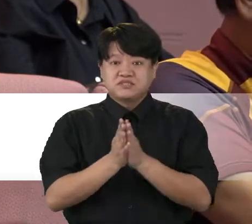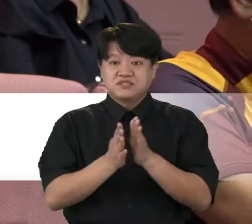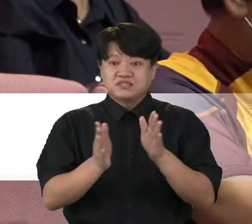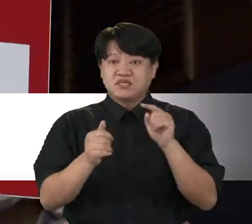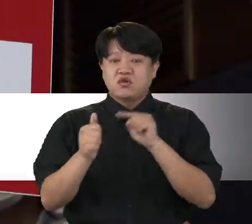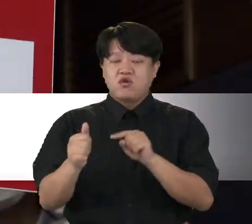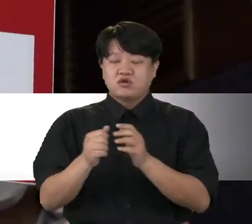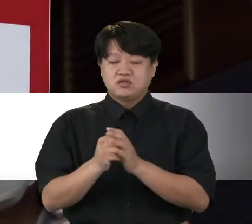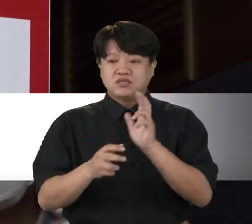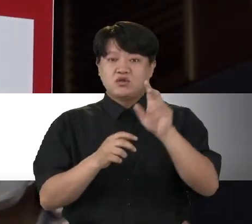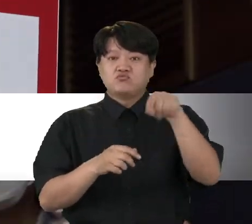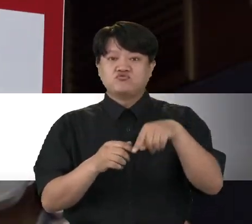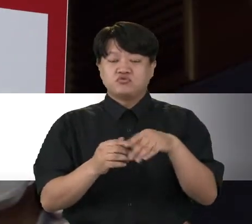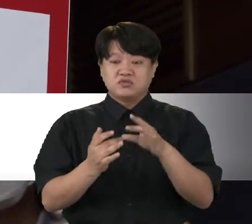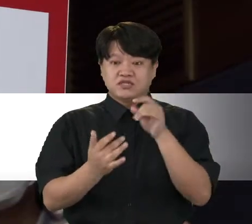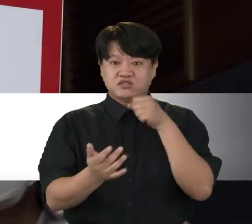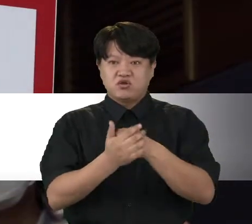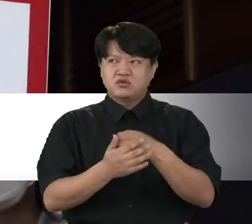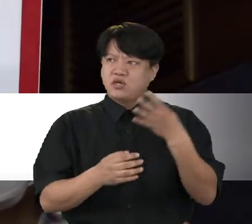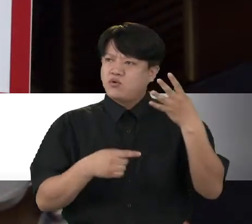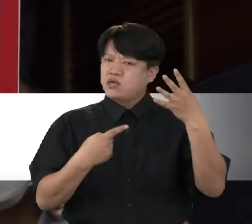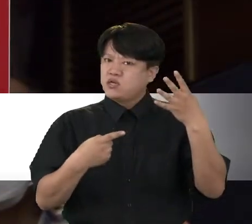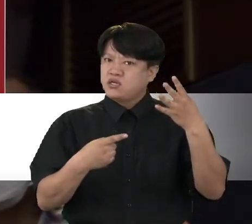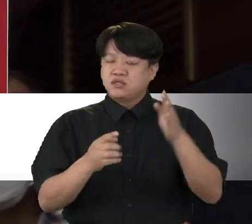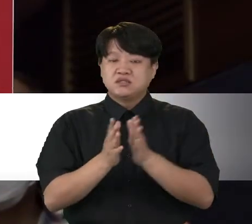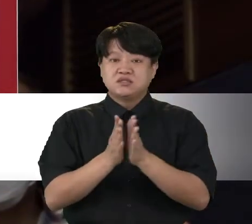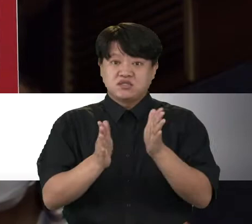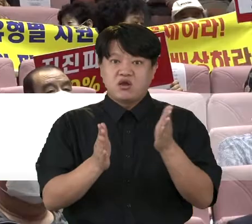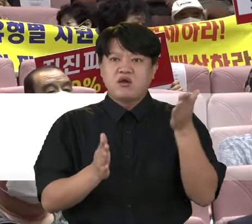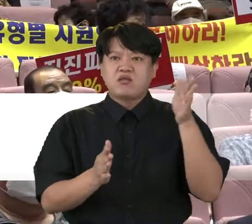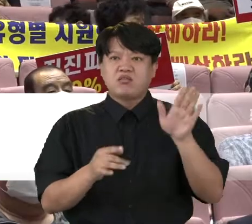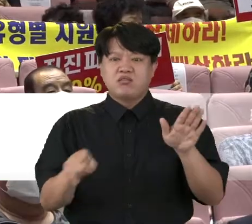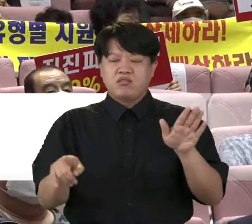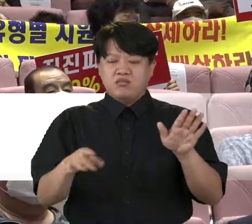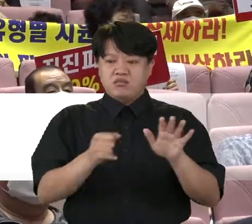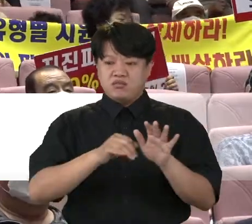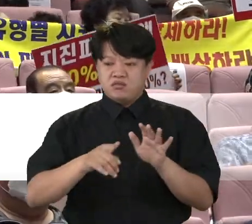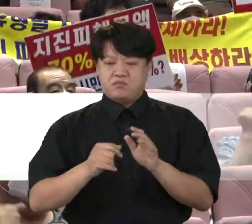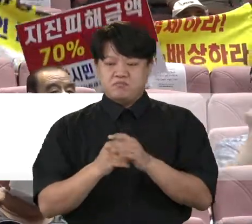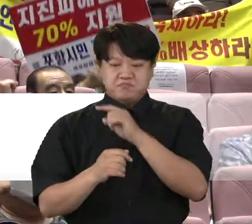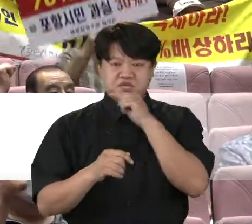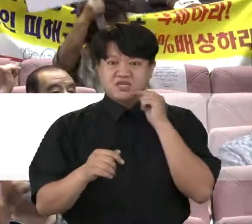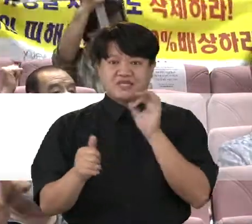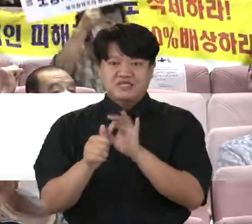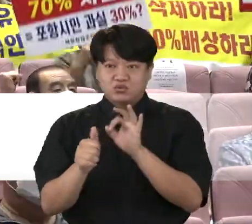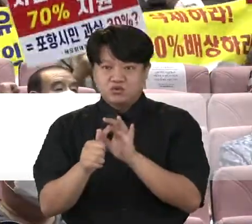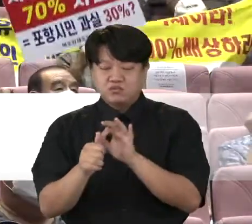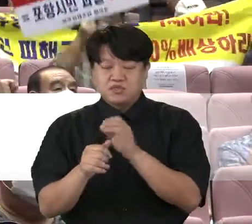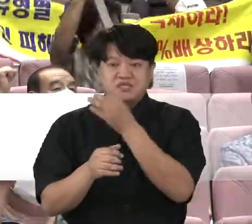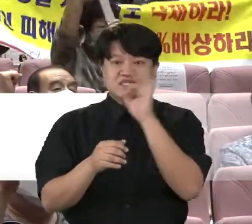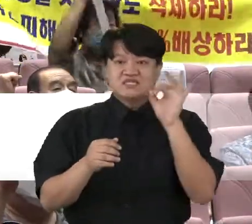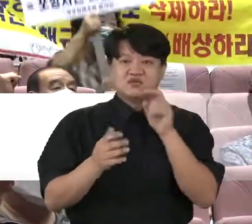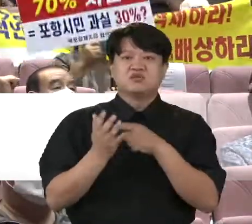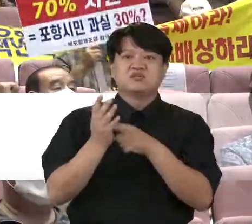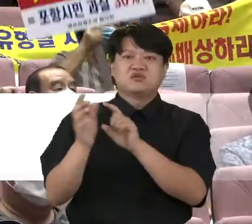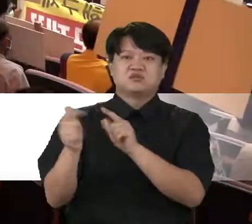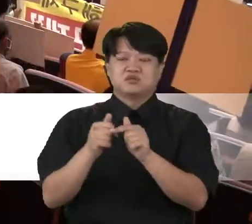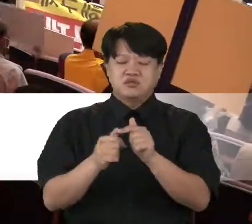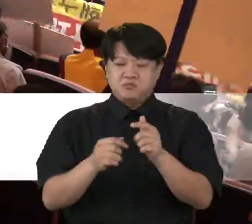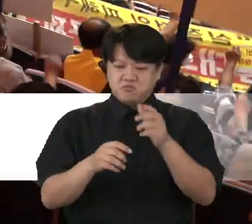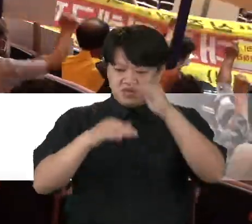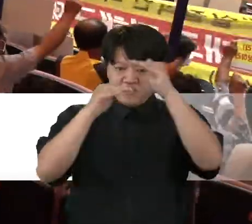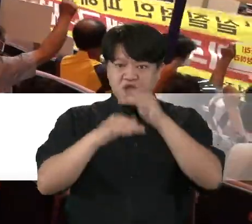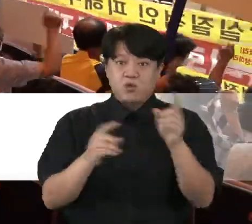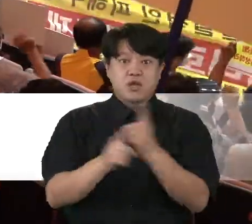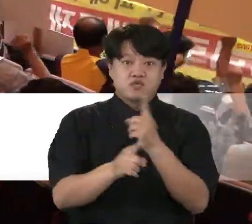산업통상자원부에서 제정해 지난 4월 1일부터 시행됐으나 피해구제 지원금 및 피해자 인정 신청 등에 관한 사항이